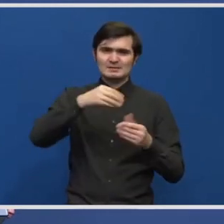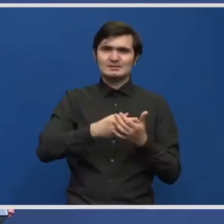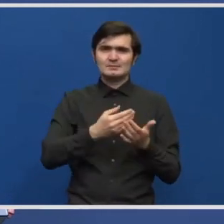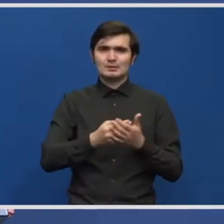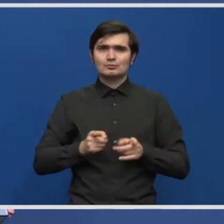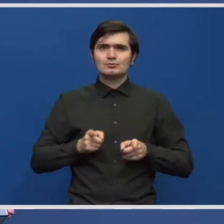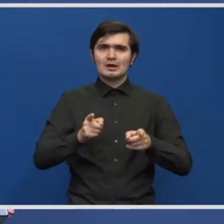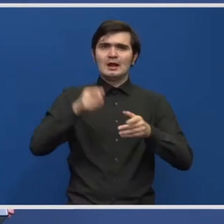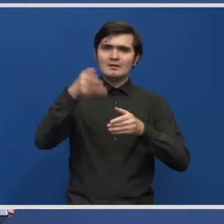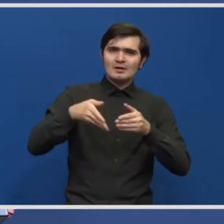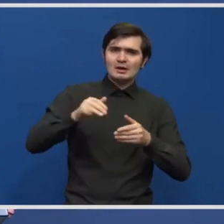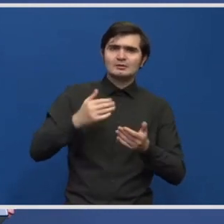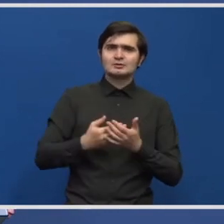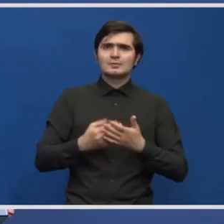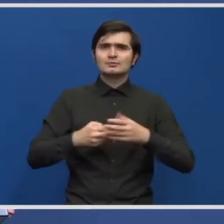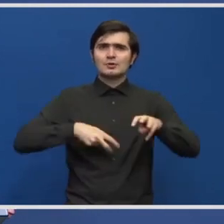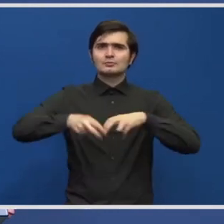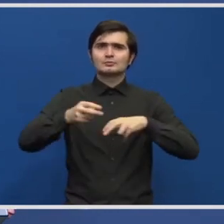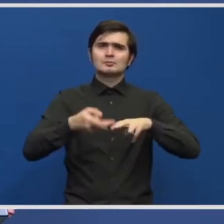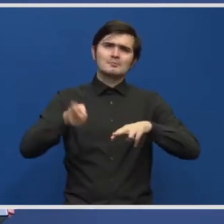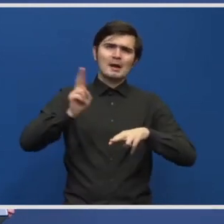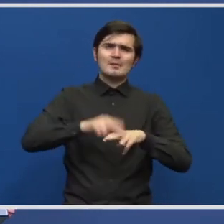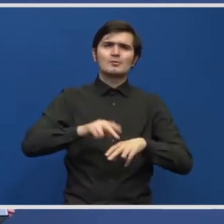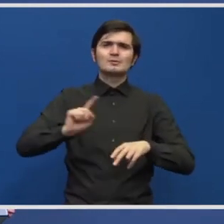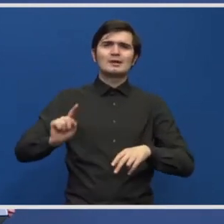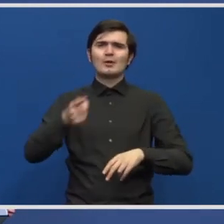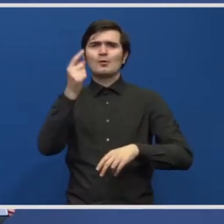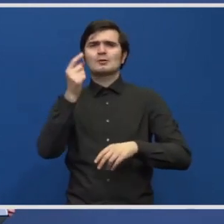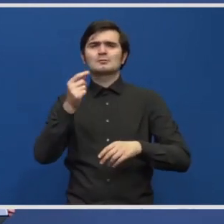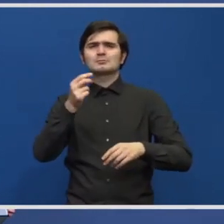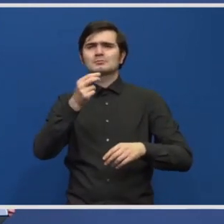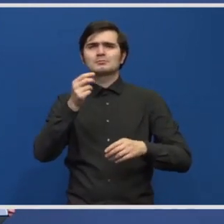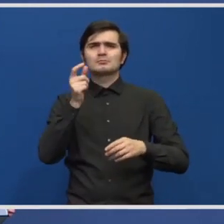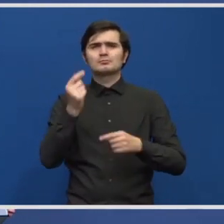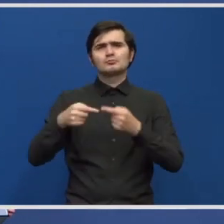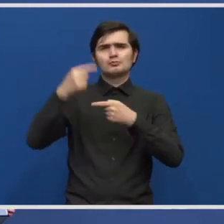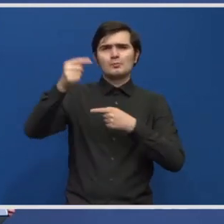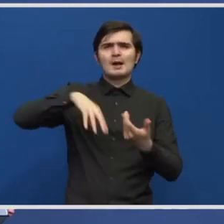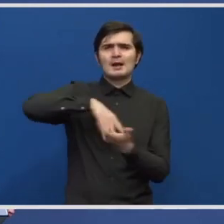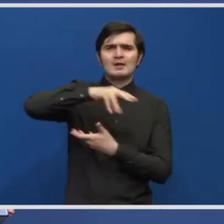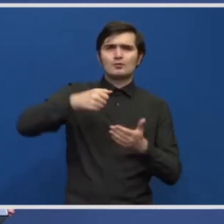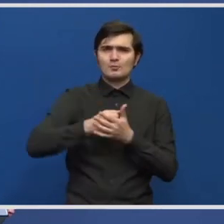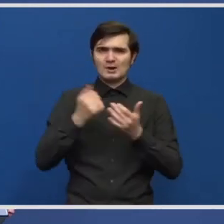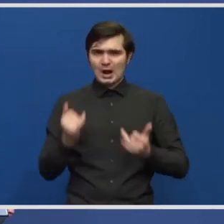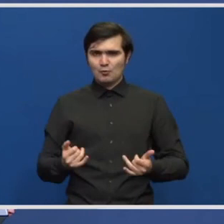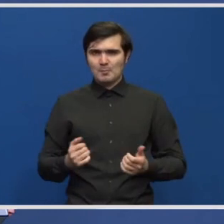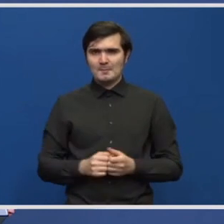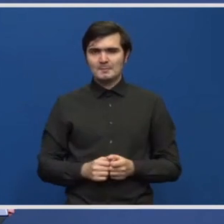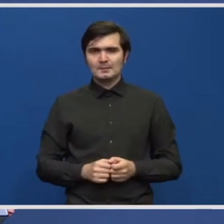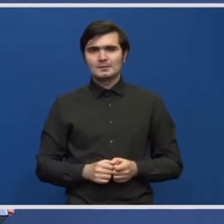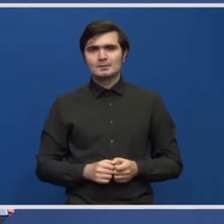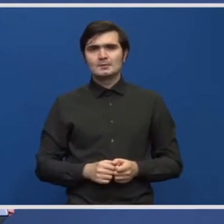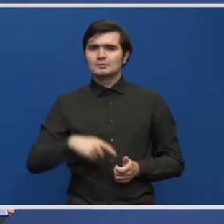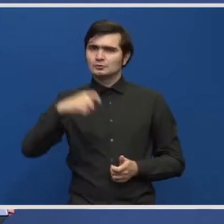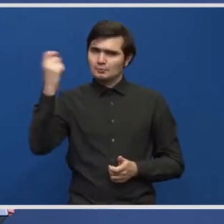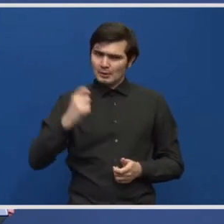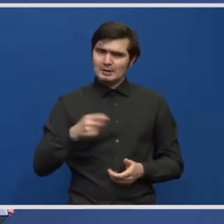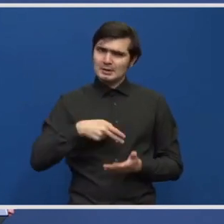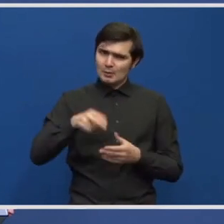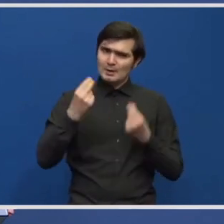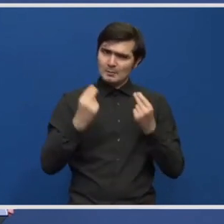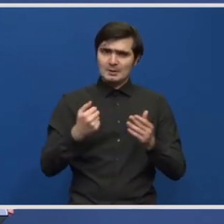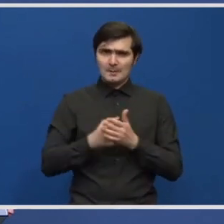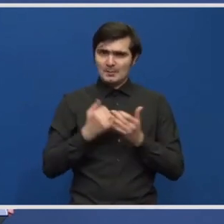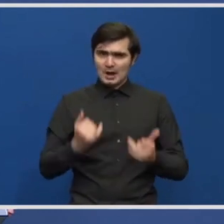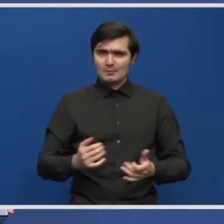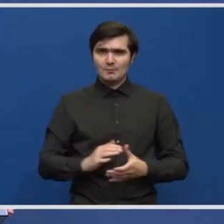ferate după Revoluție. Așa am bugetat. Proiectele merg bine și suntem în grafic deocamdată. Avem